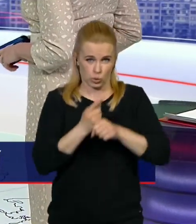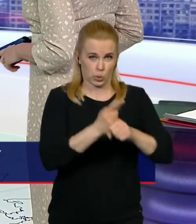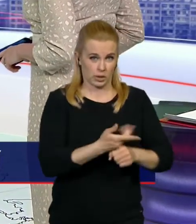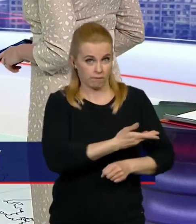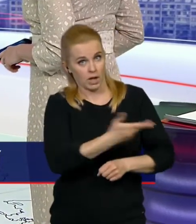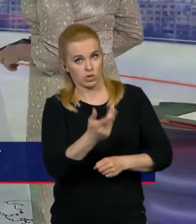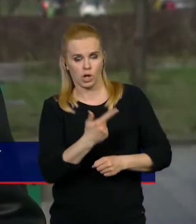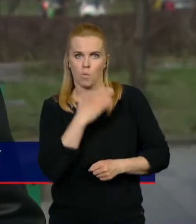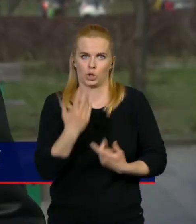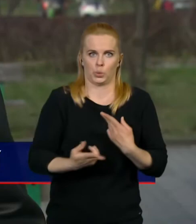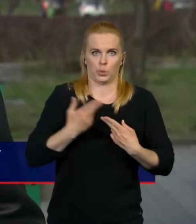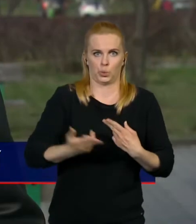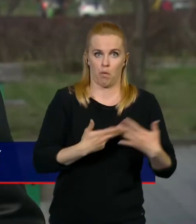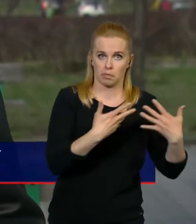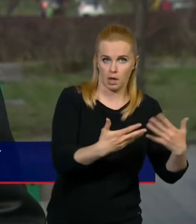riskantní?